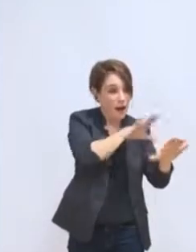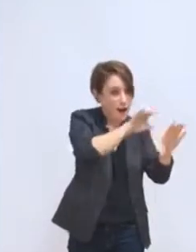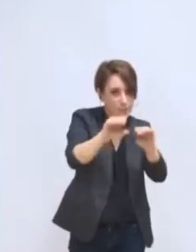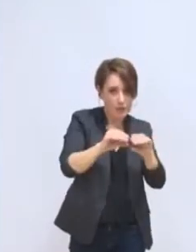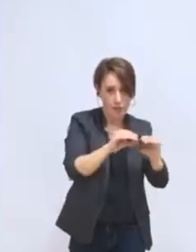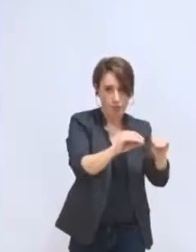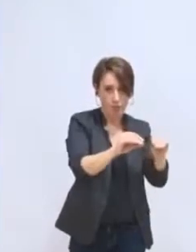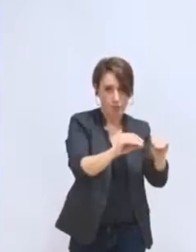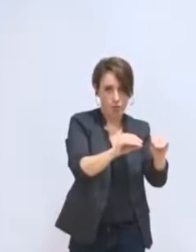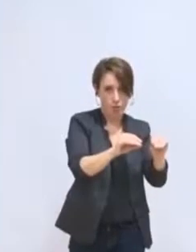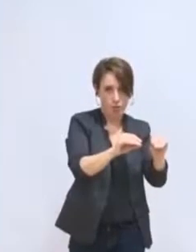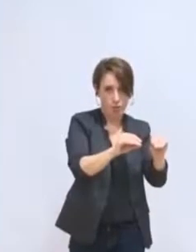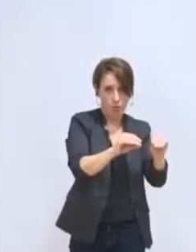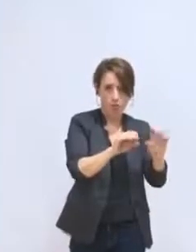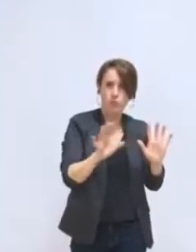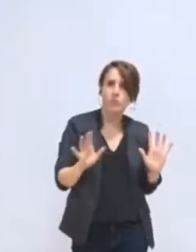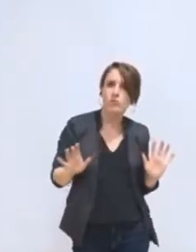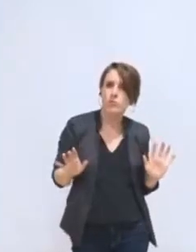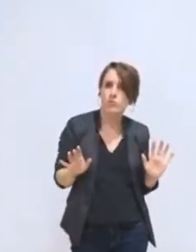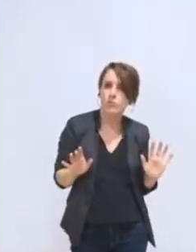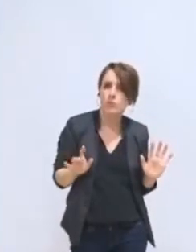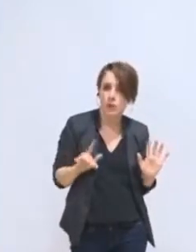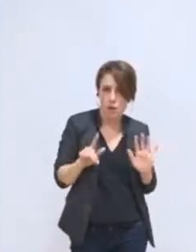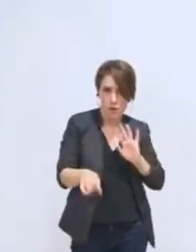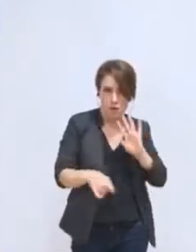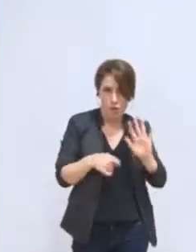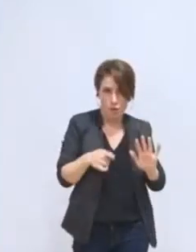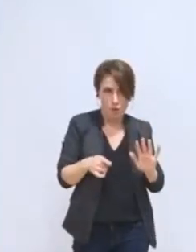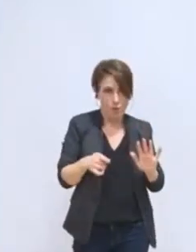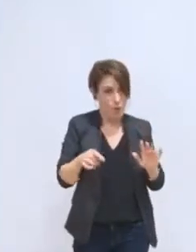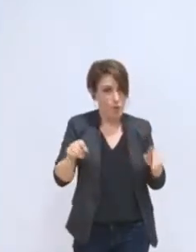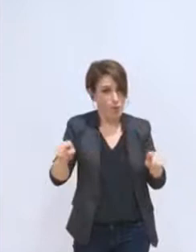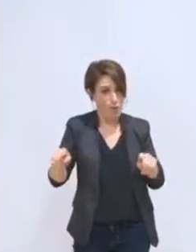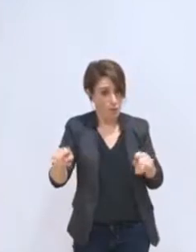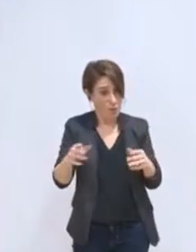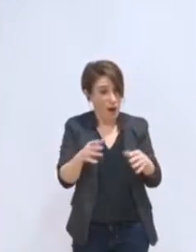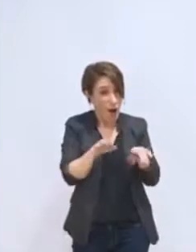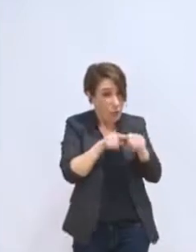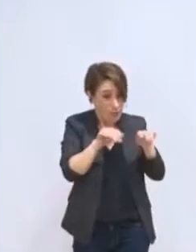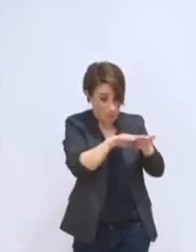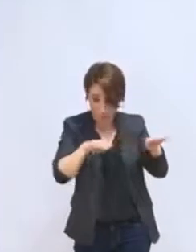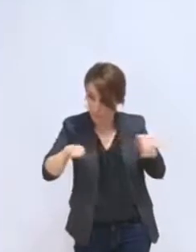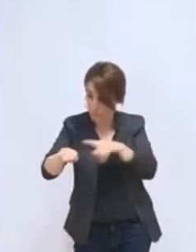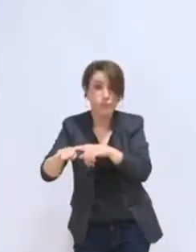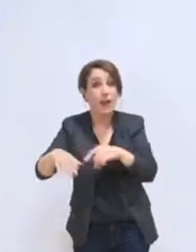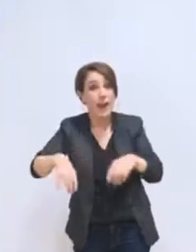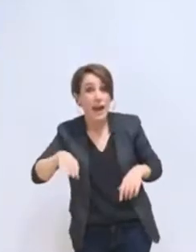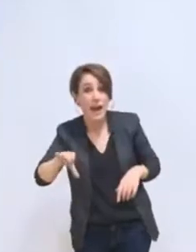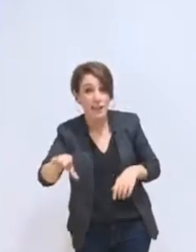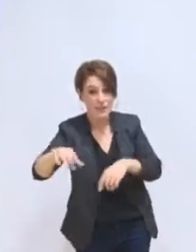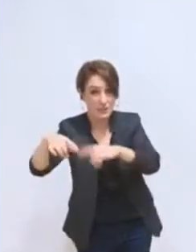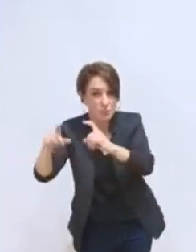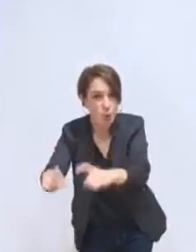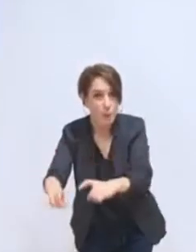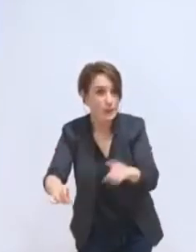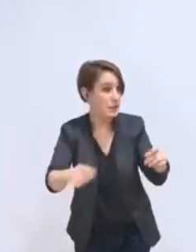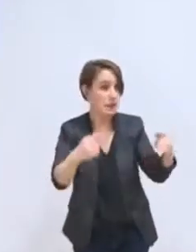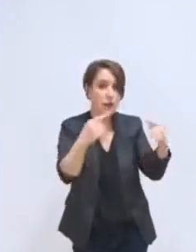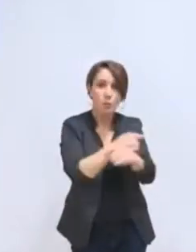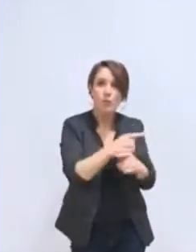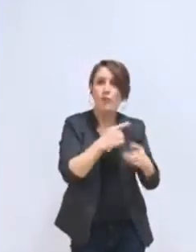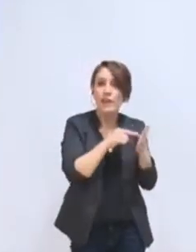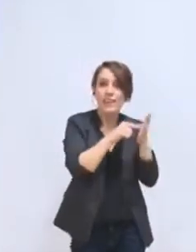où, je vous rappelle, que l'effort de niveau d'équipement a baissé de 100 euros, l'encours de la dette par habitant aura